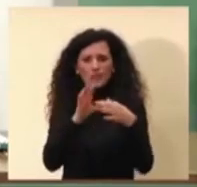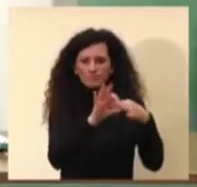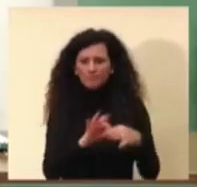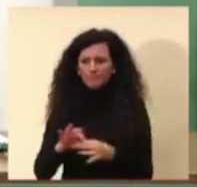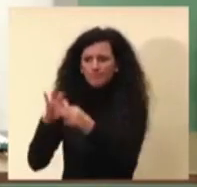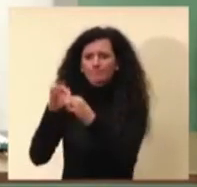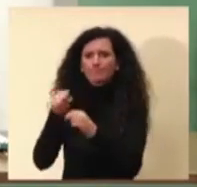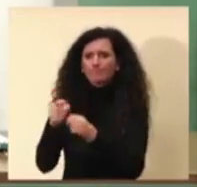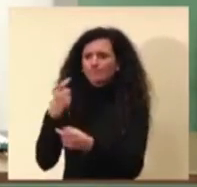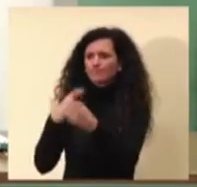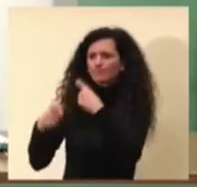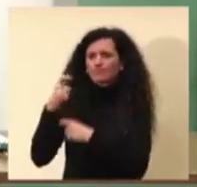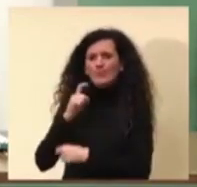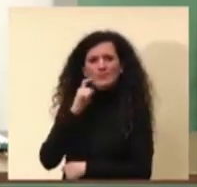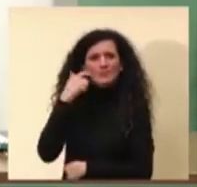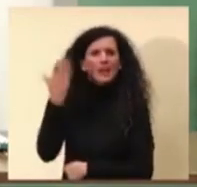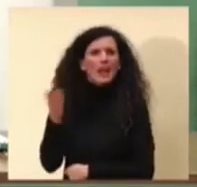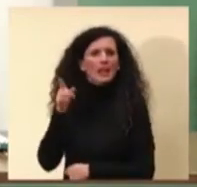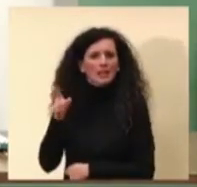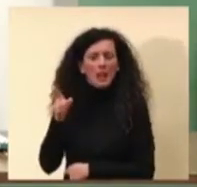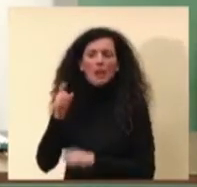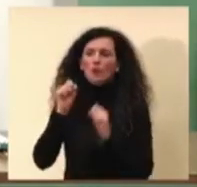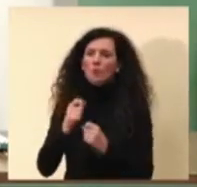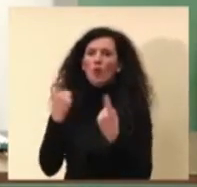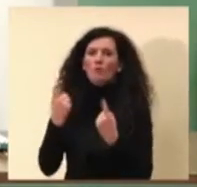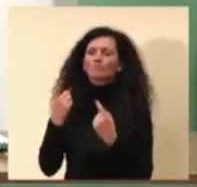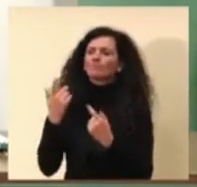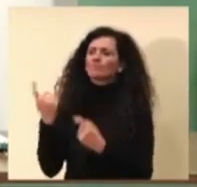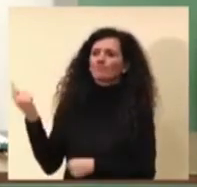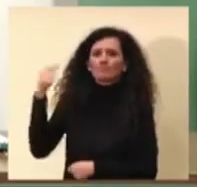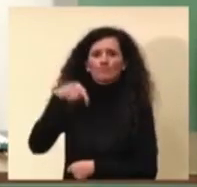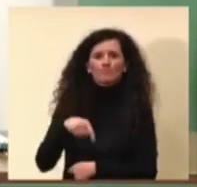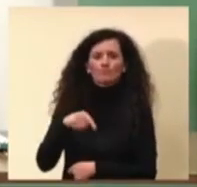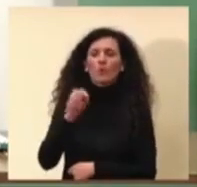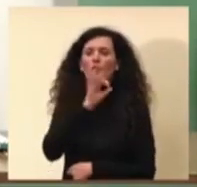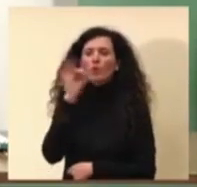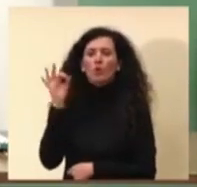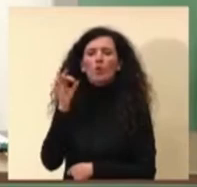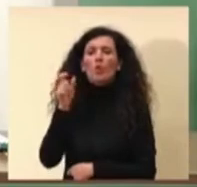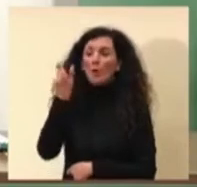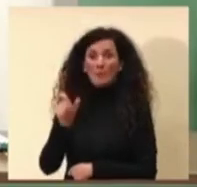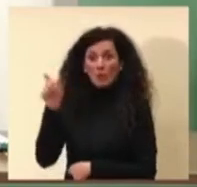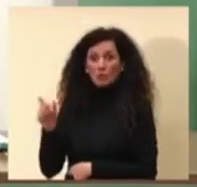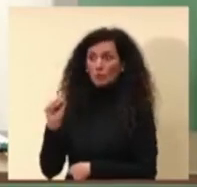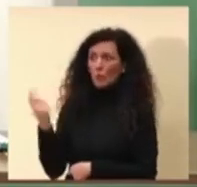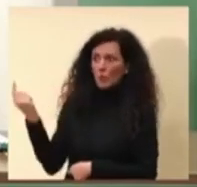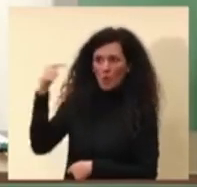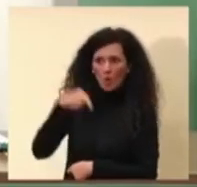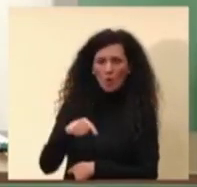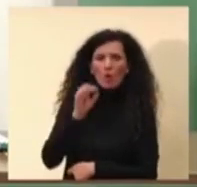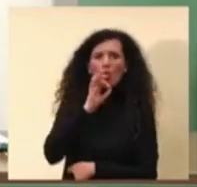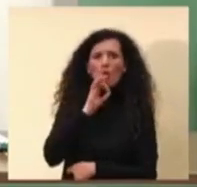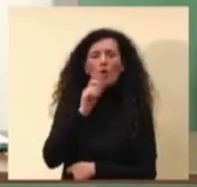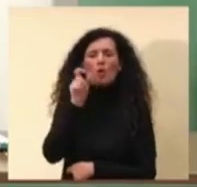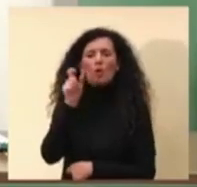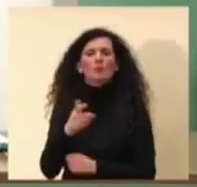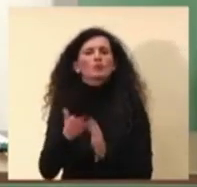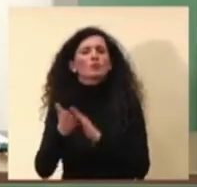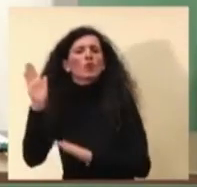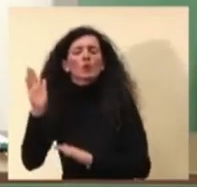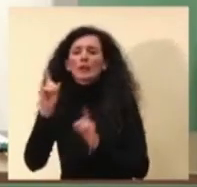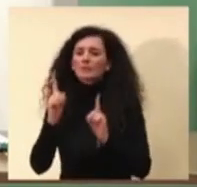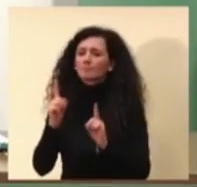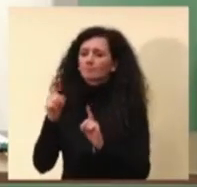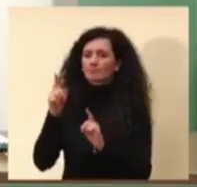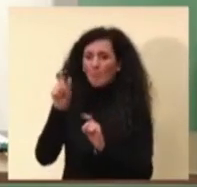'origine straniera, l'importazione sostanzialmente ovvero sia o persone che rientrano da zone a rischio